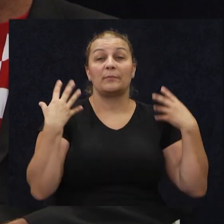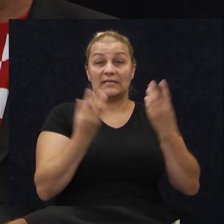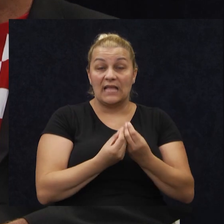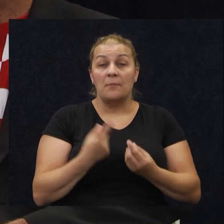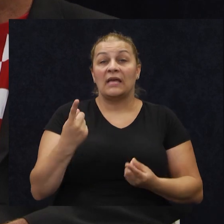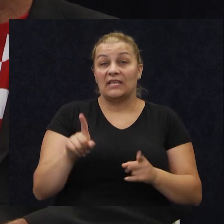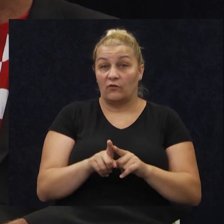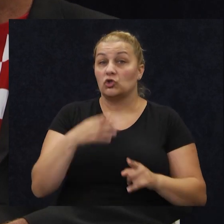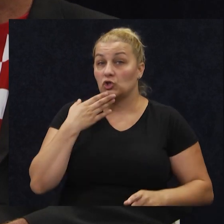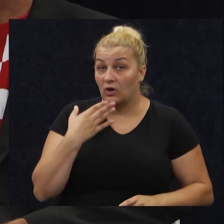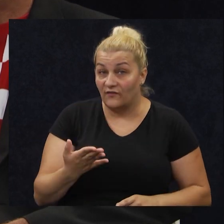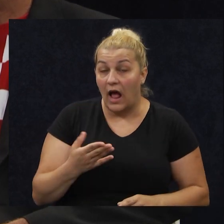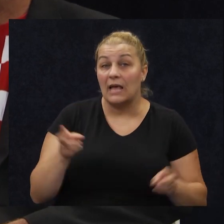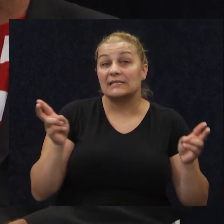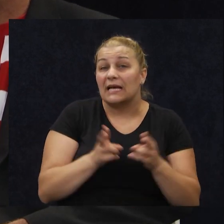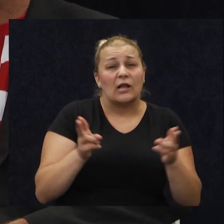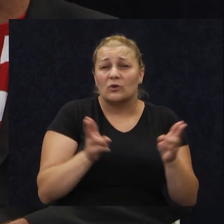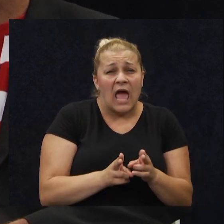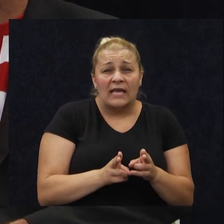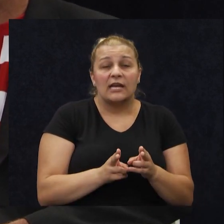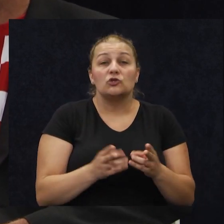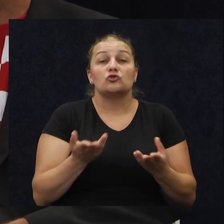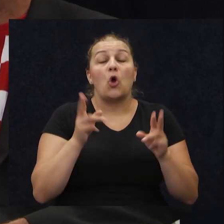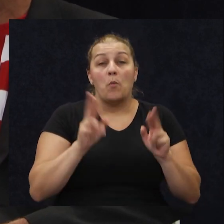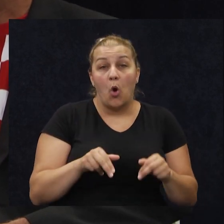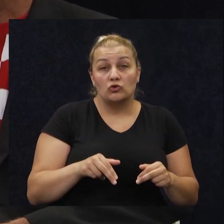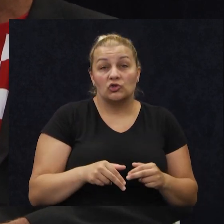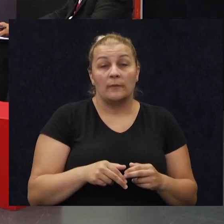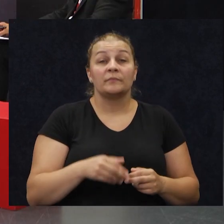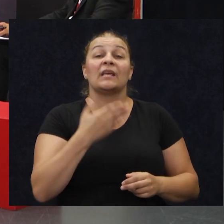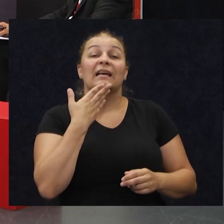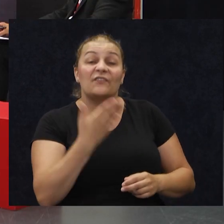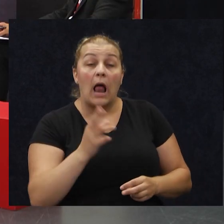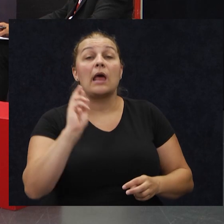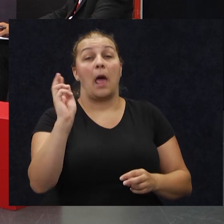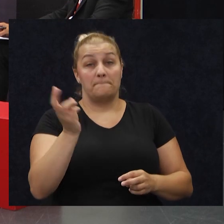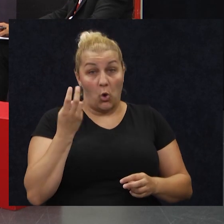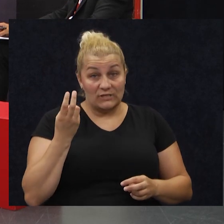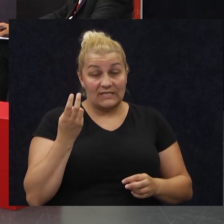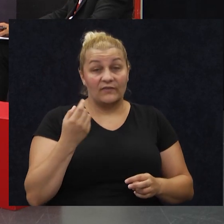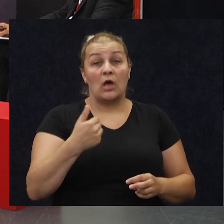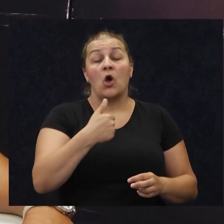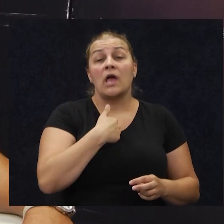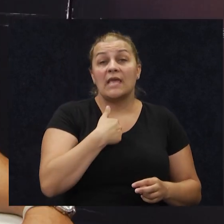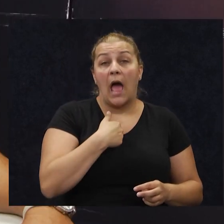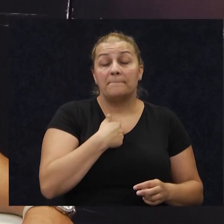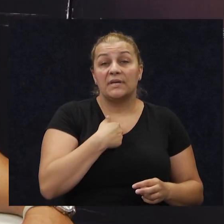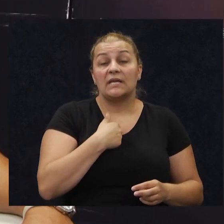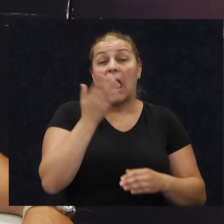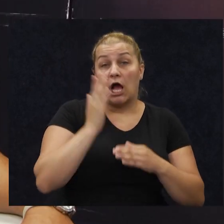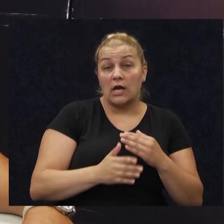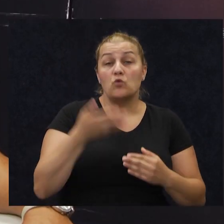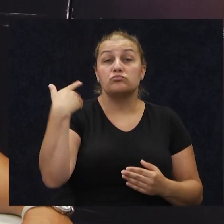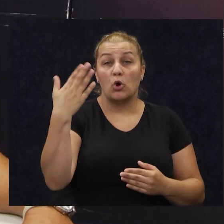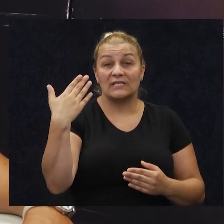također, za kraj kratko, najkraće, najsažetije što može. Hvala vam na pozivu, ja bi na kraju